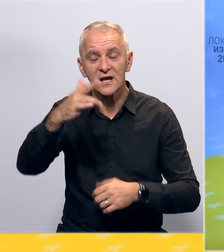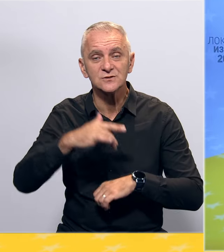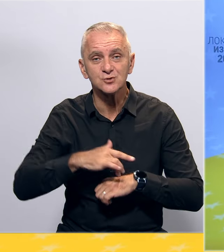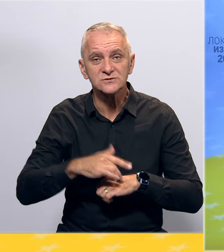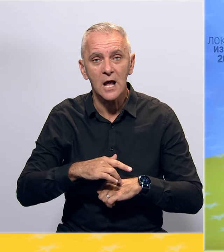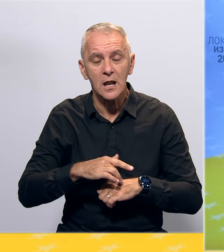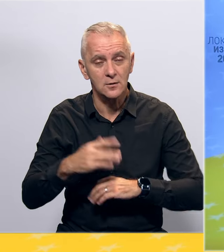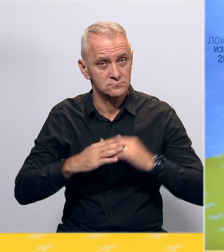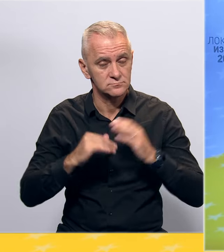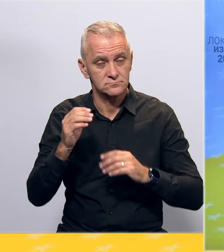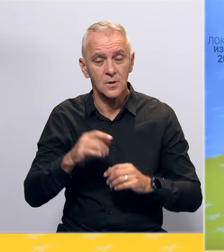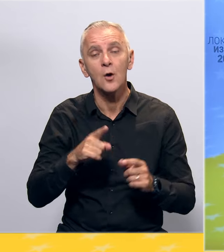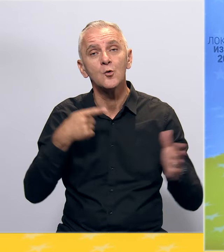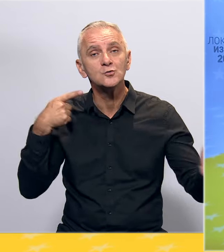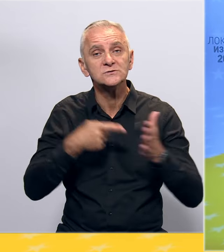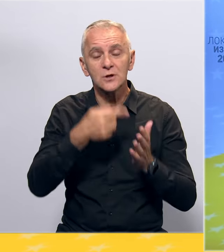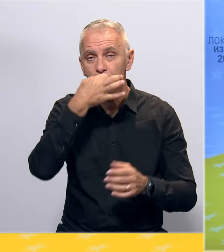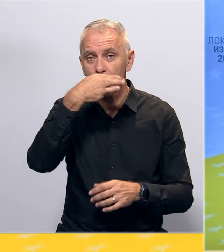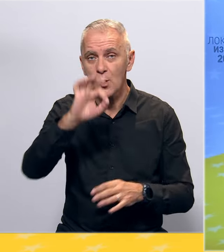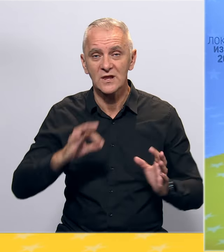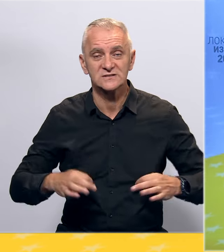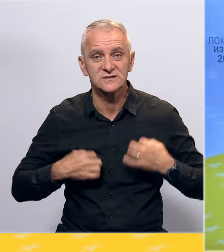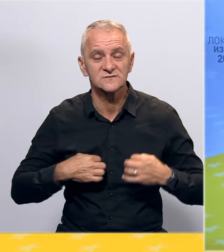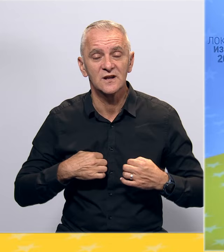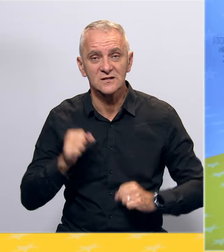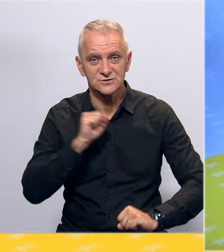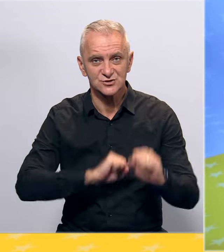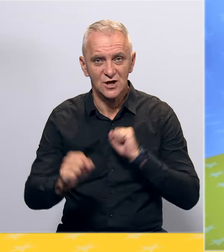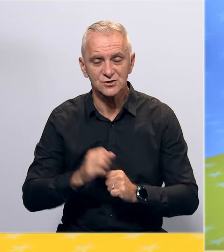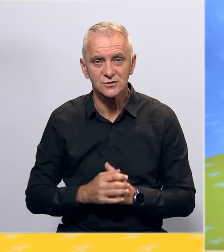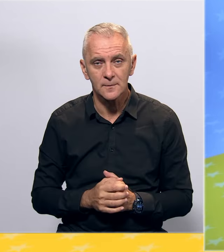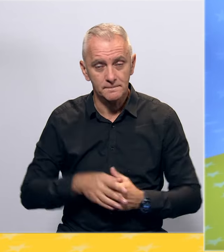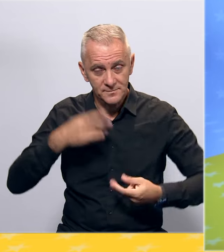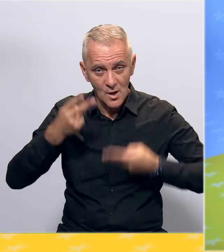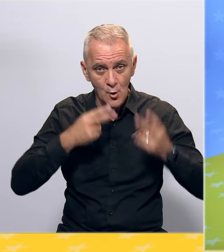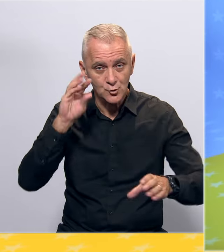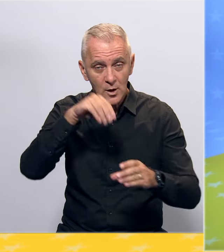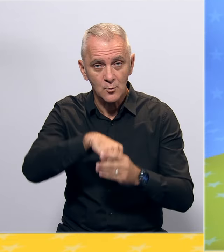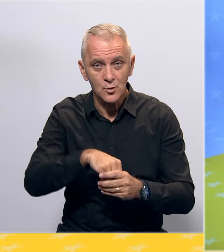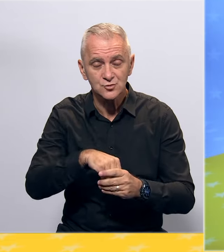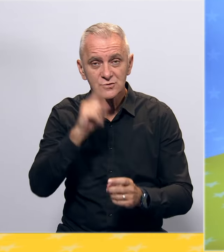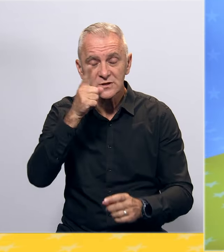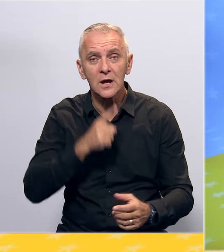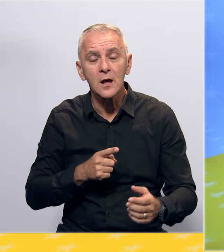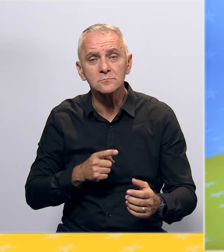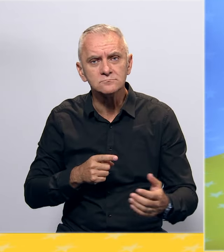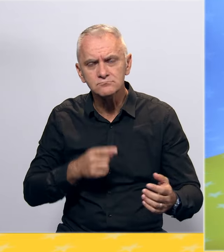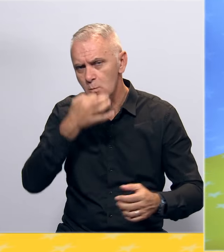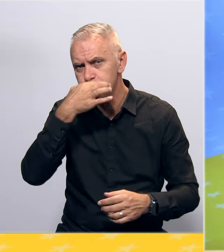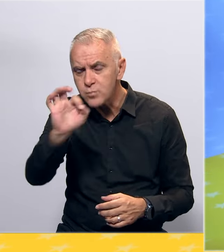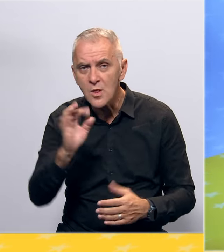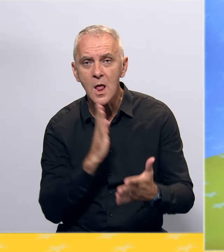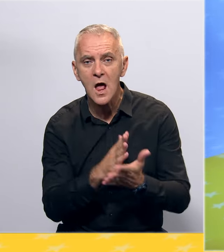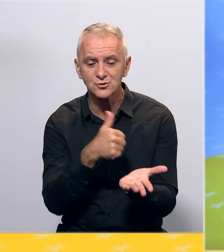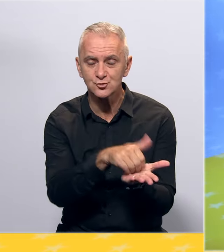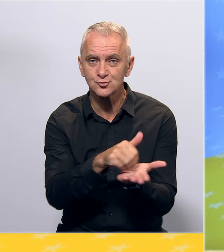infrastrukture u cilju bolje primarne zdravstvene zaštite, kontrola budžeta i efikasniji način utroška